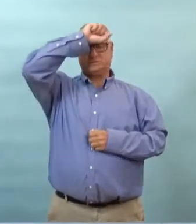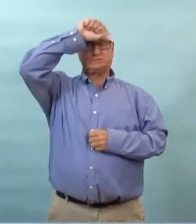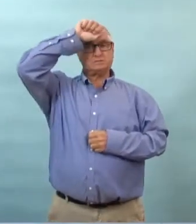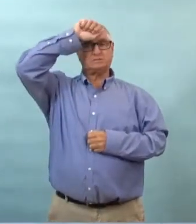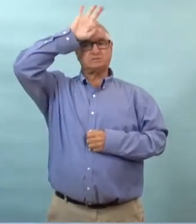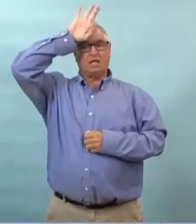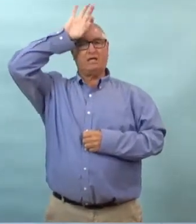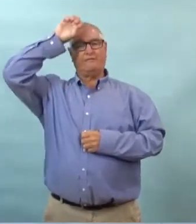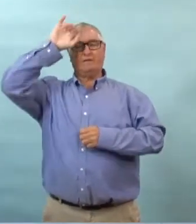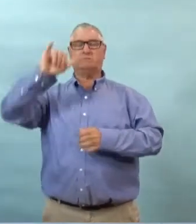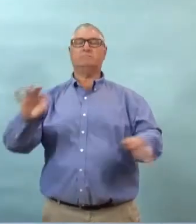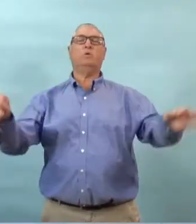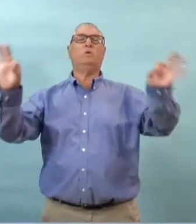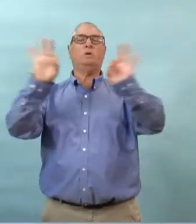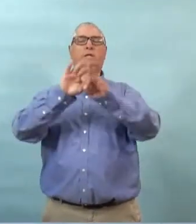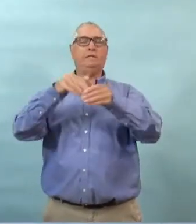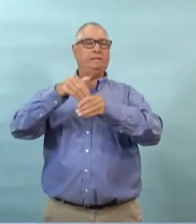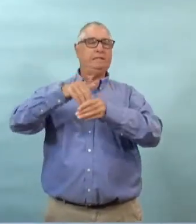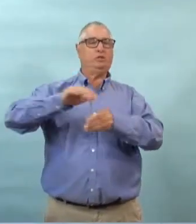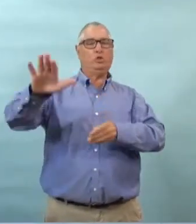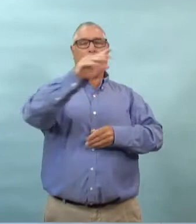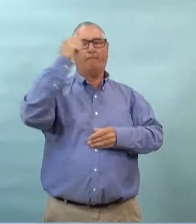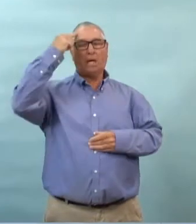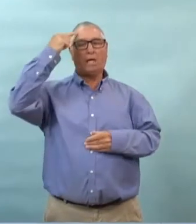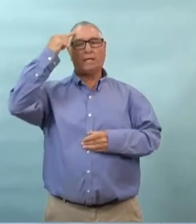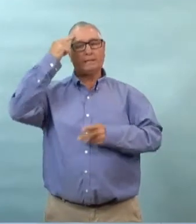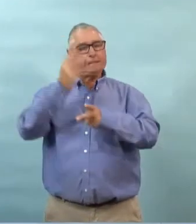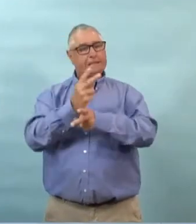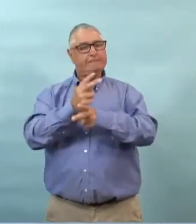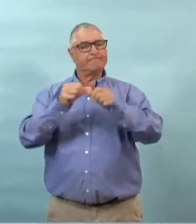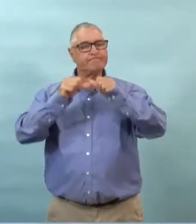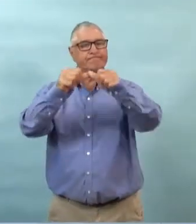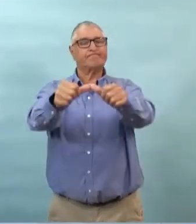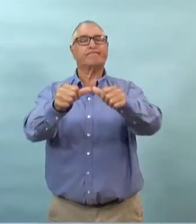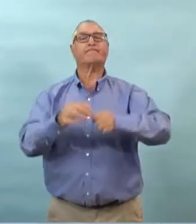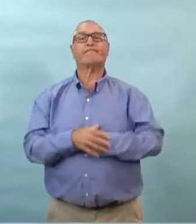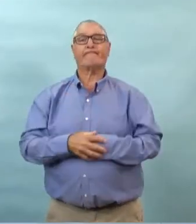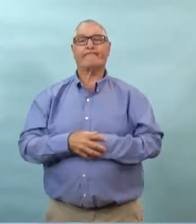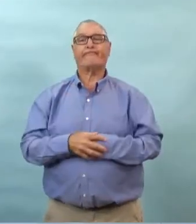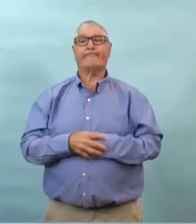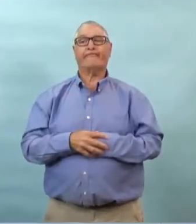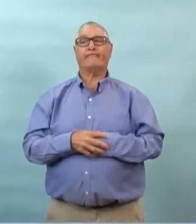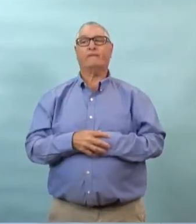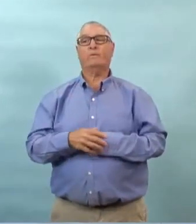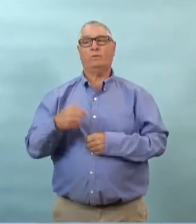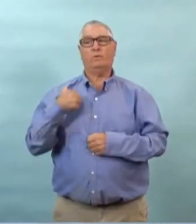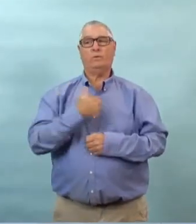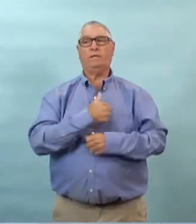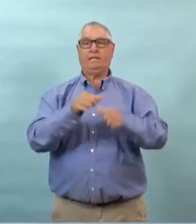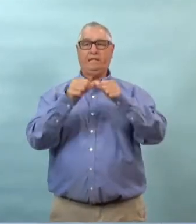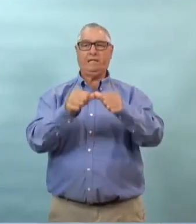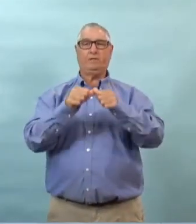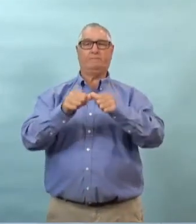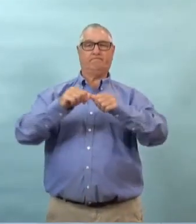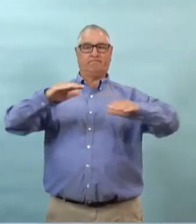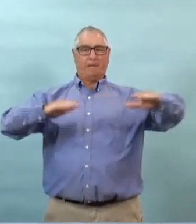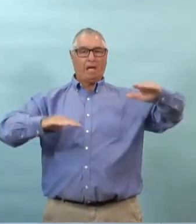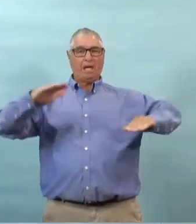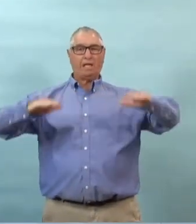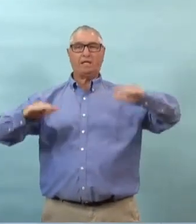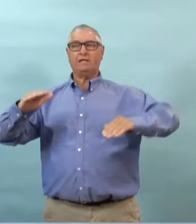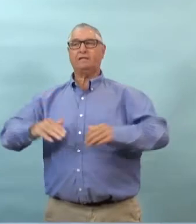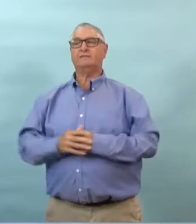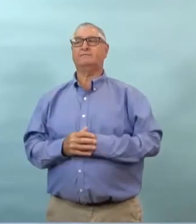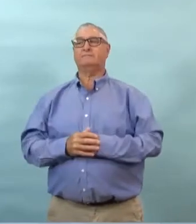les Manitobains en sécurité c'est ce qui est la priorité principale pour nous tous les jours donc il faut continuer